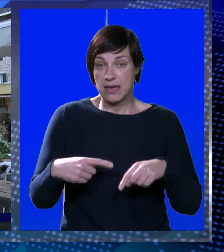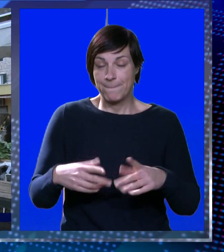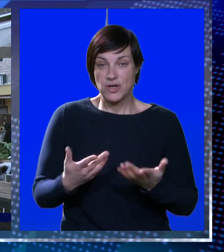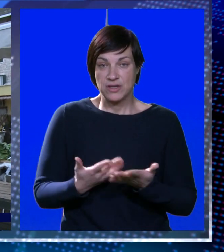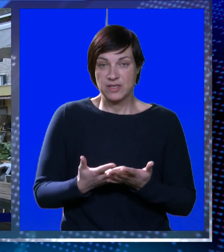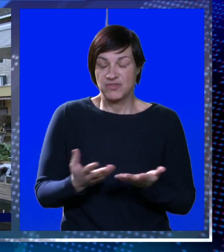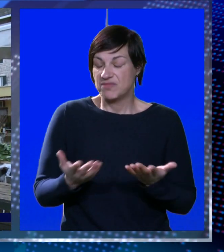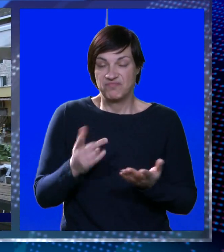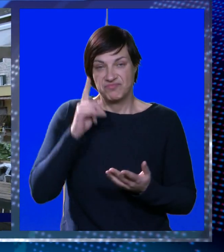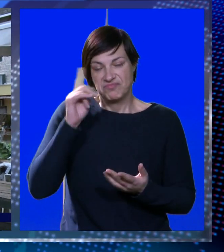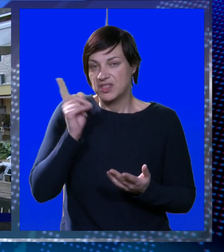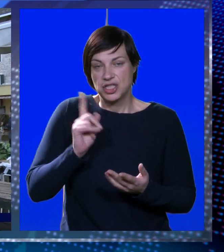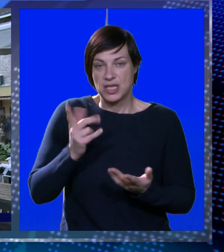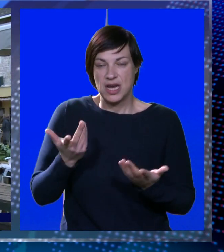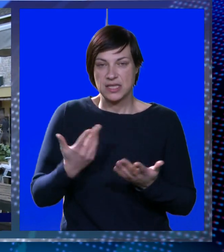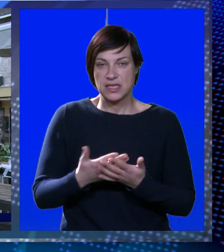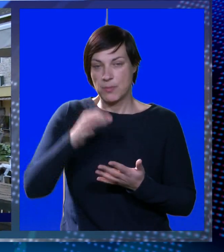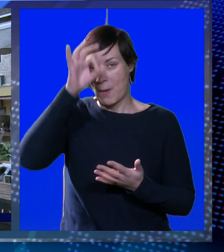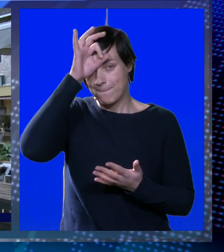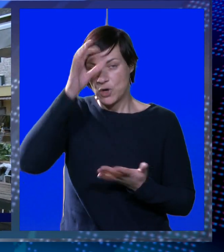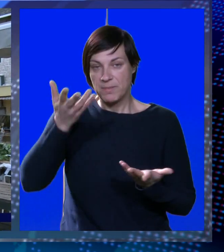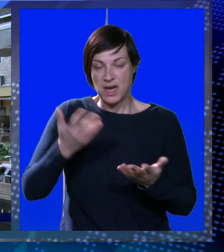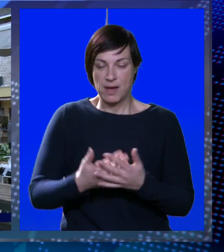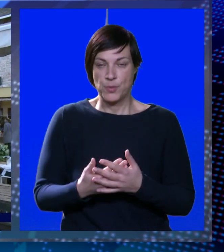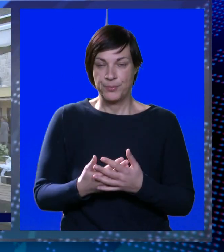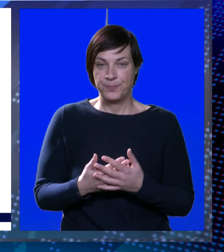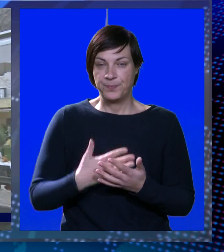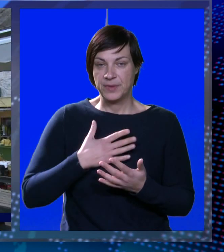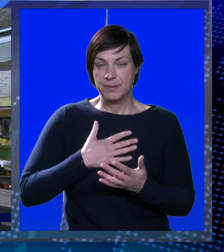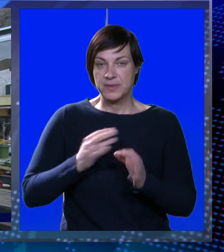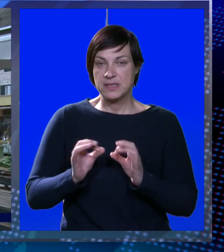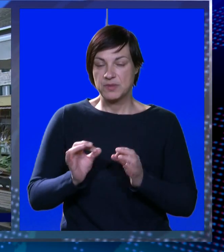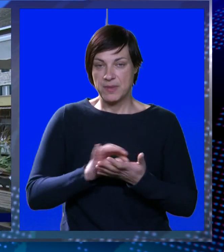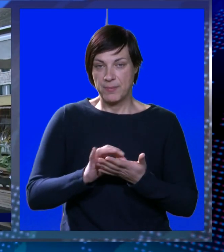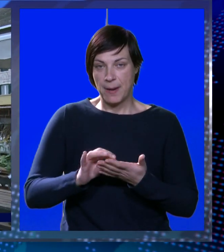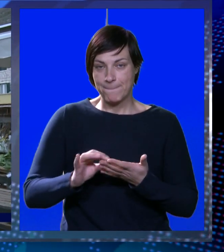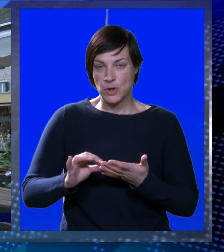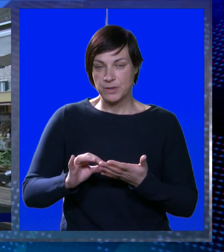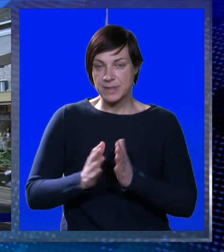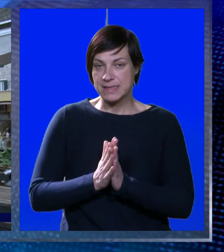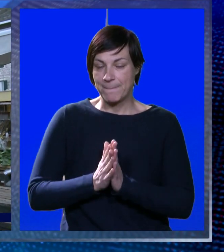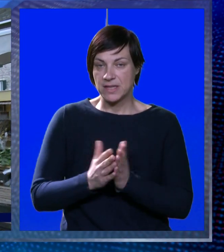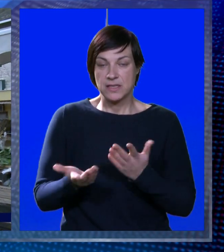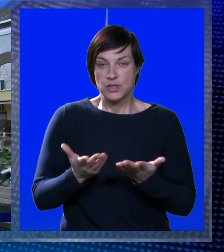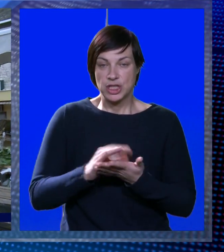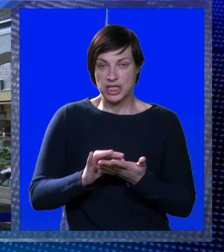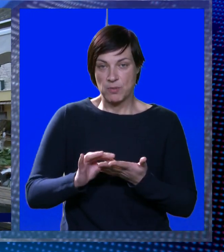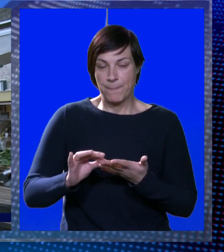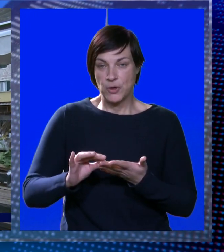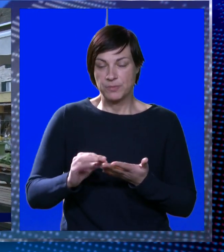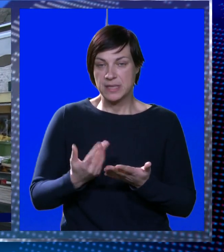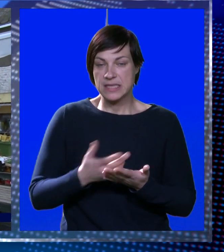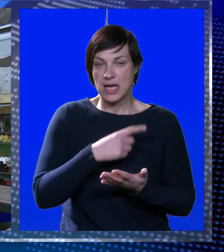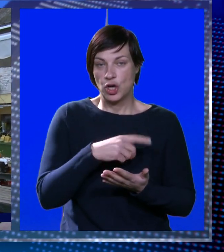Oni, nemamo mrtve veze, niko nam ništa ne govori. Pojma nema, odi ćemo u. A mi smo spremni potpisati, oni, peticiju. Zašto nećemo